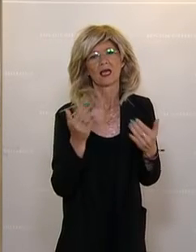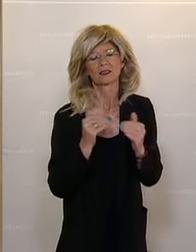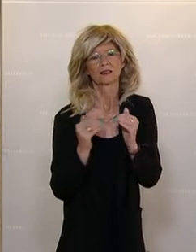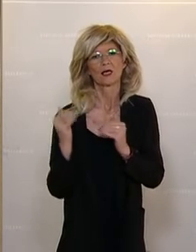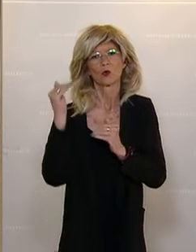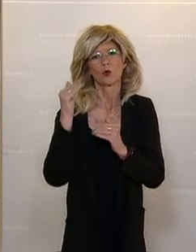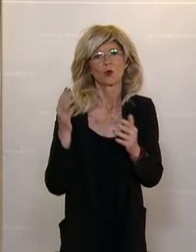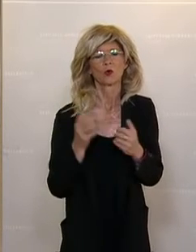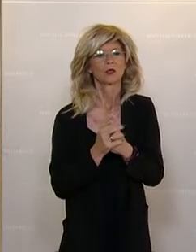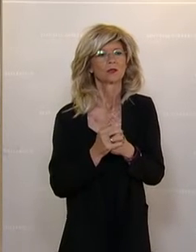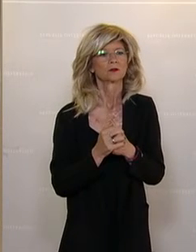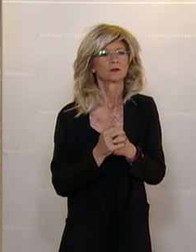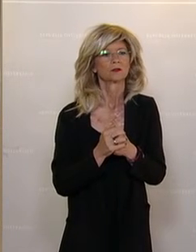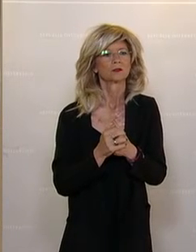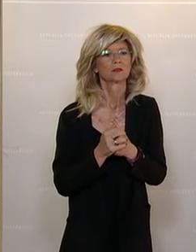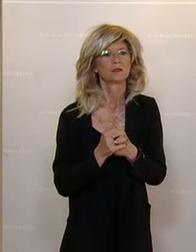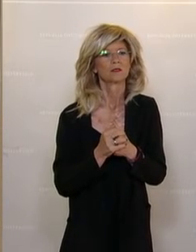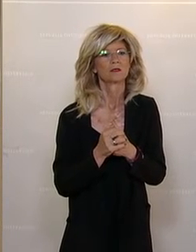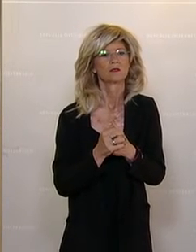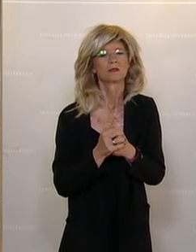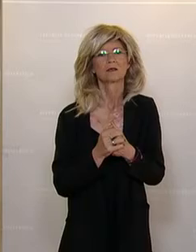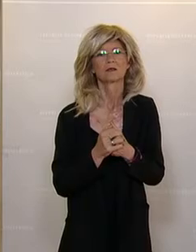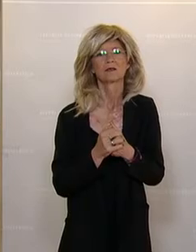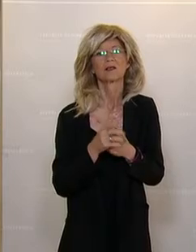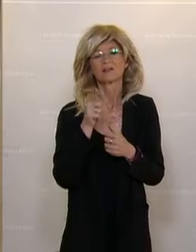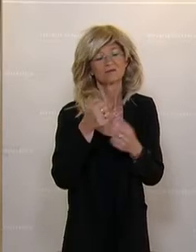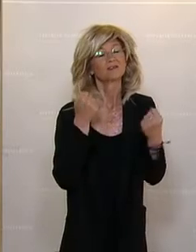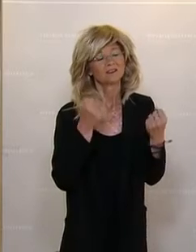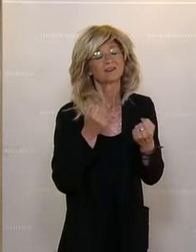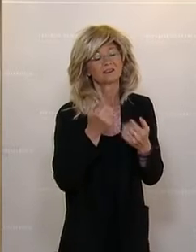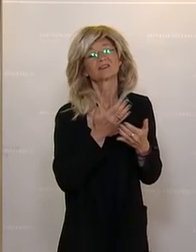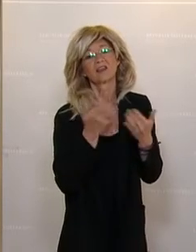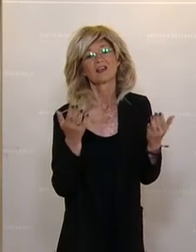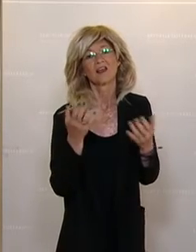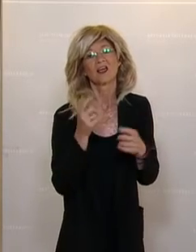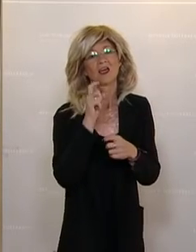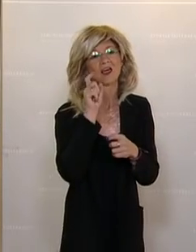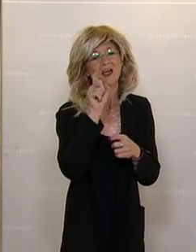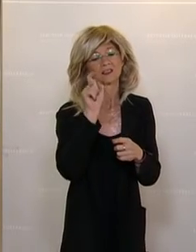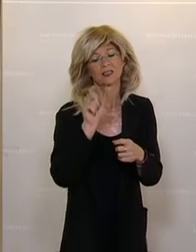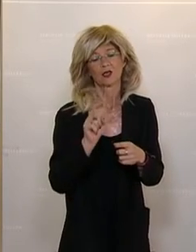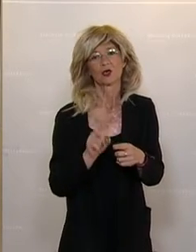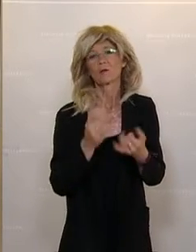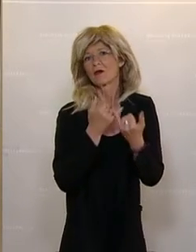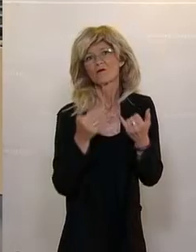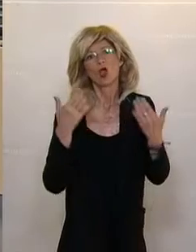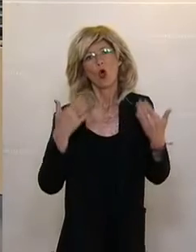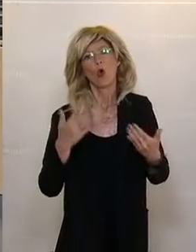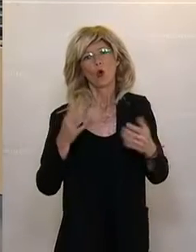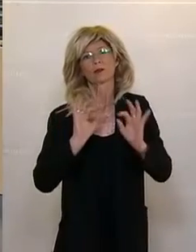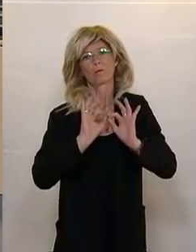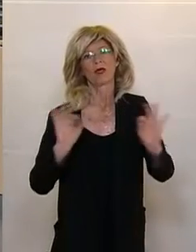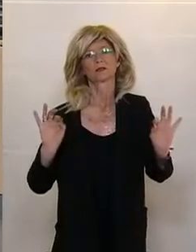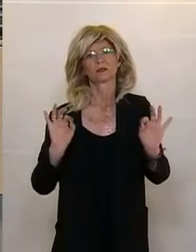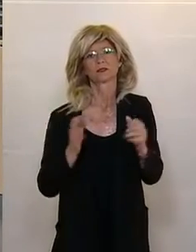Richtlinie ein Sicherheitskriterien, wie sie der heutigen Zeit entsprechen. Die letzte große